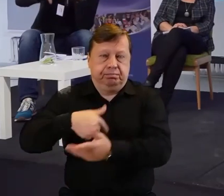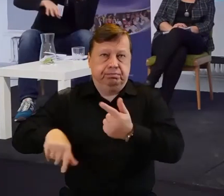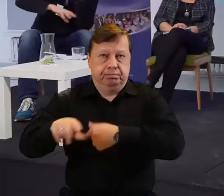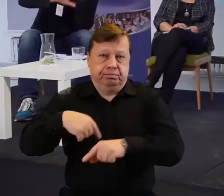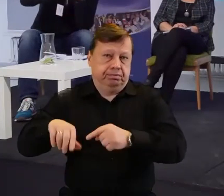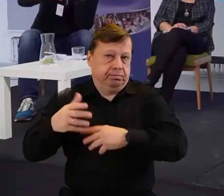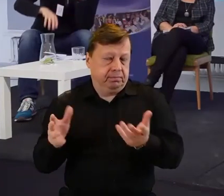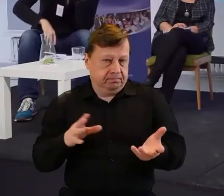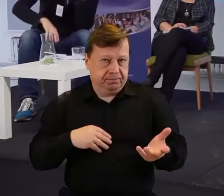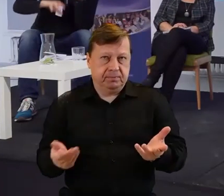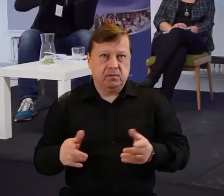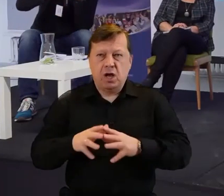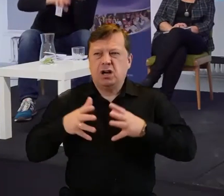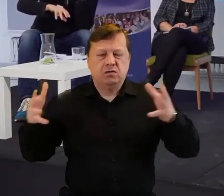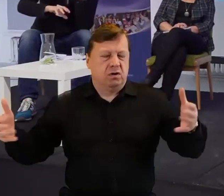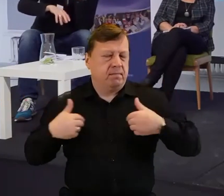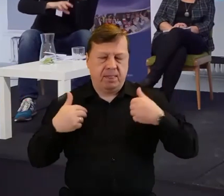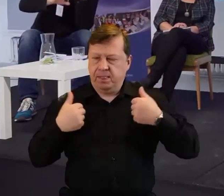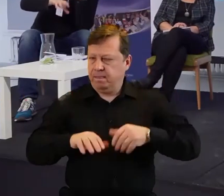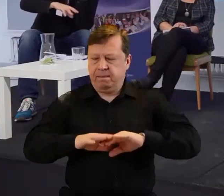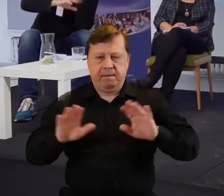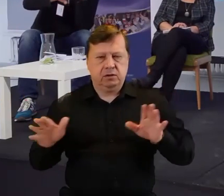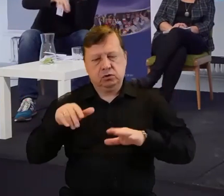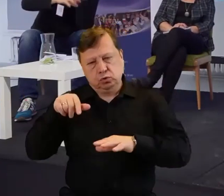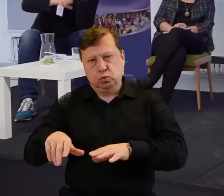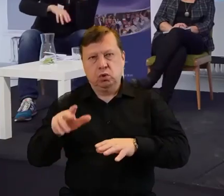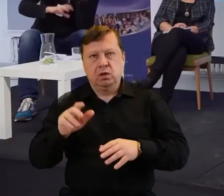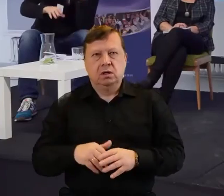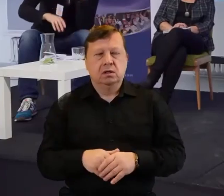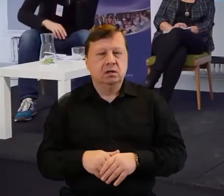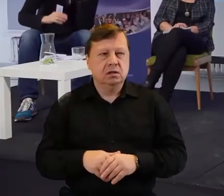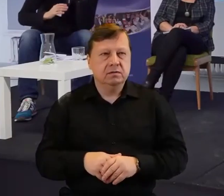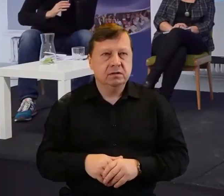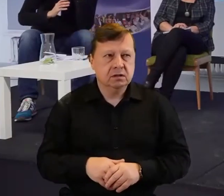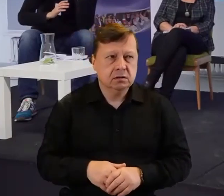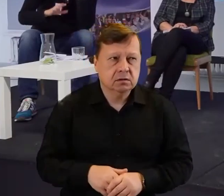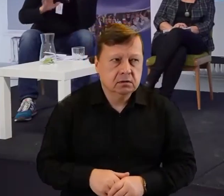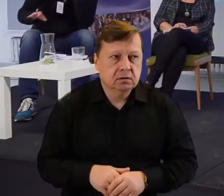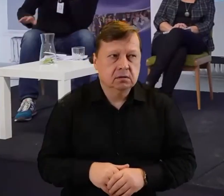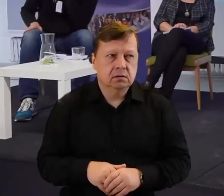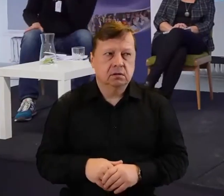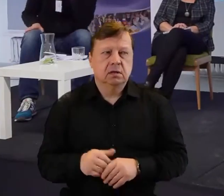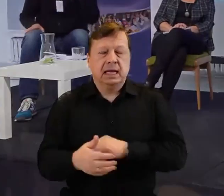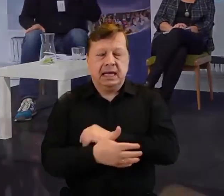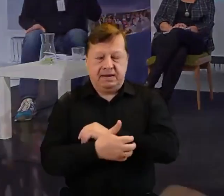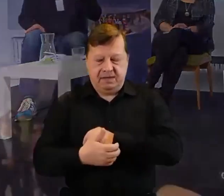chcemy działać szerzej, tylko skupiamy się na Gliwicach i okolicy województwa śląskie, powiedzmy.